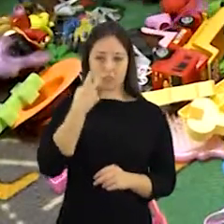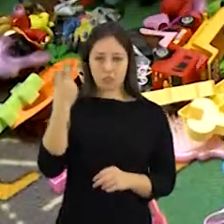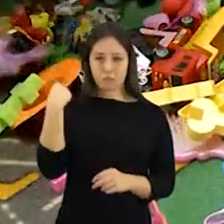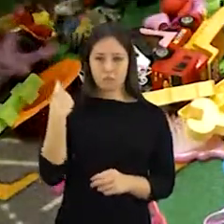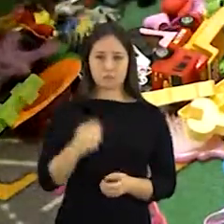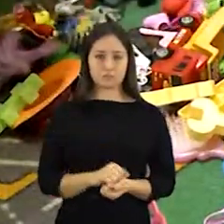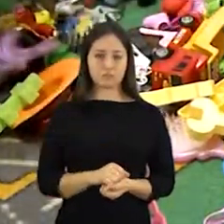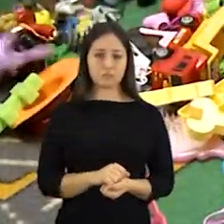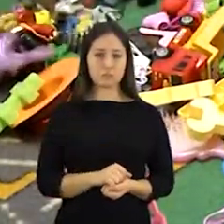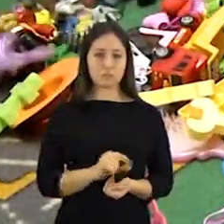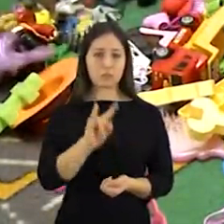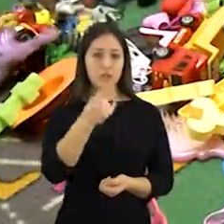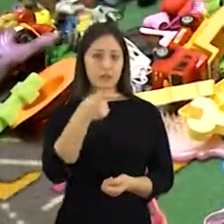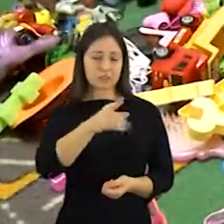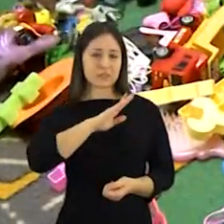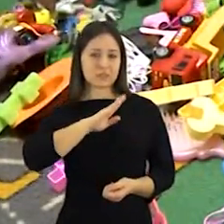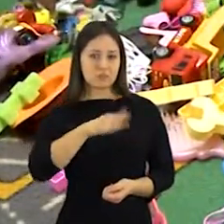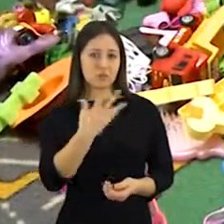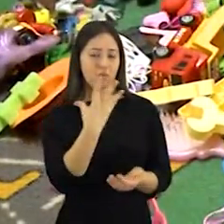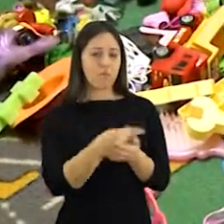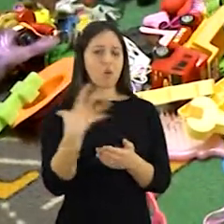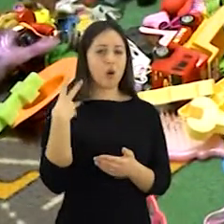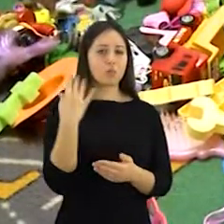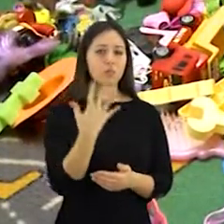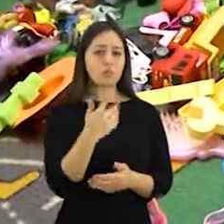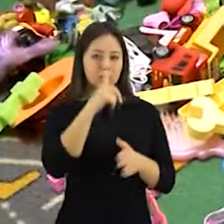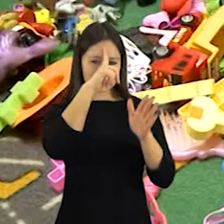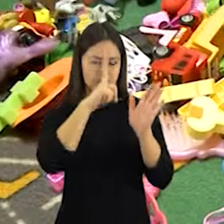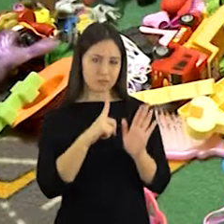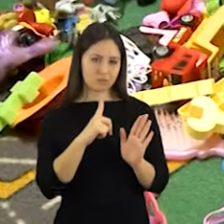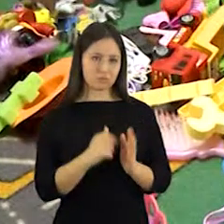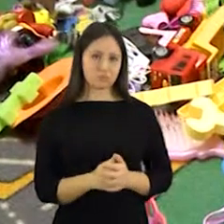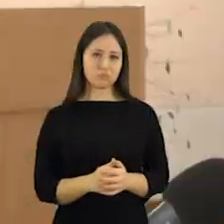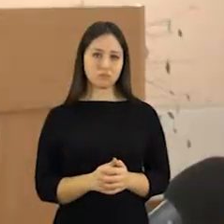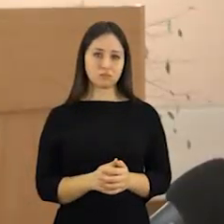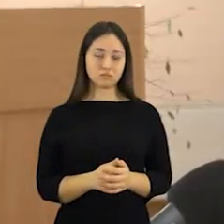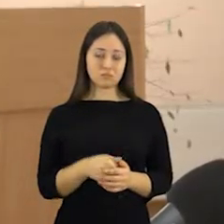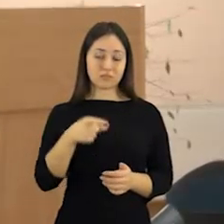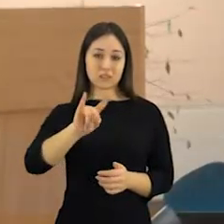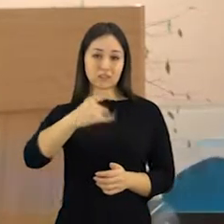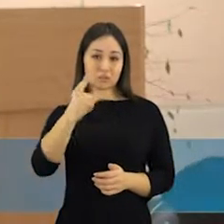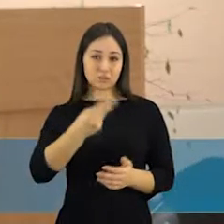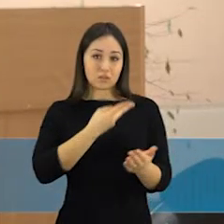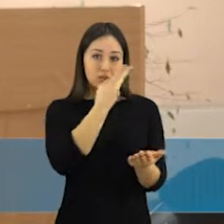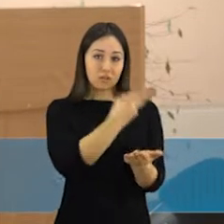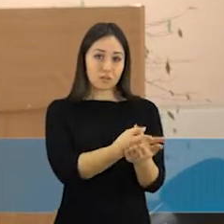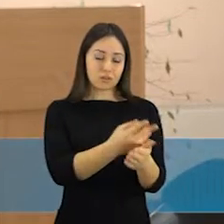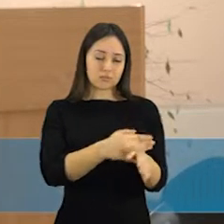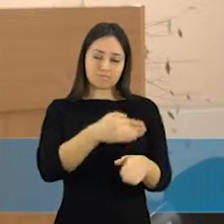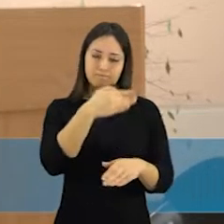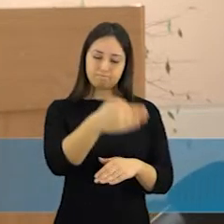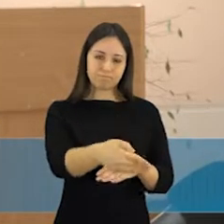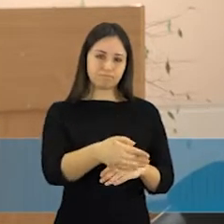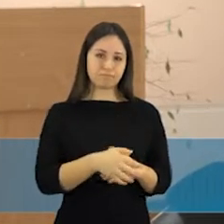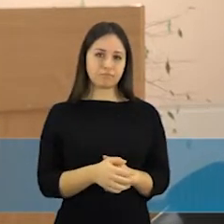skaudžiai paženklino prieš porą metų, kai nepavyko išgelbėti septinių mėnesio berniuko gyvybės. Vaikas buvo atvežtas tikrai sunkiai